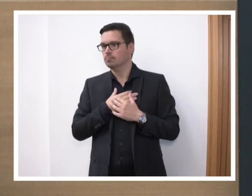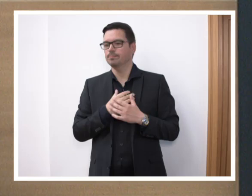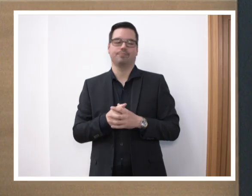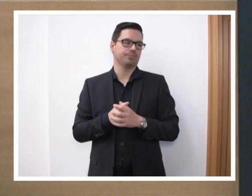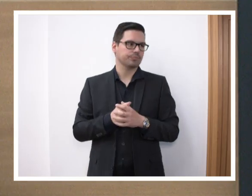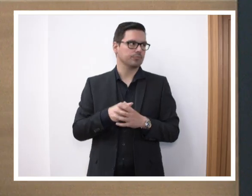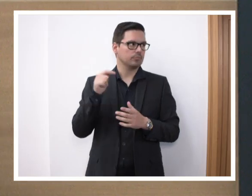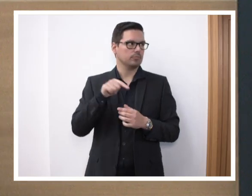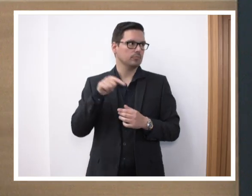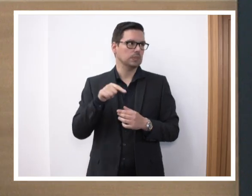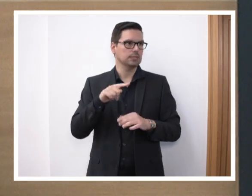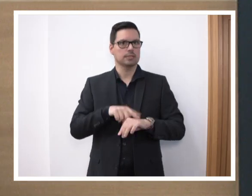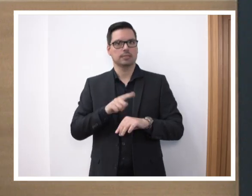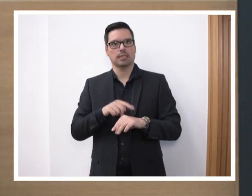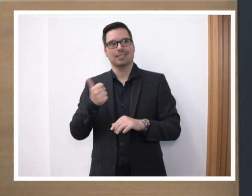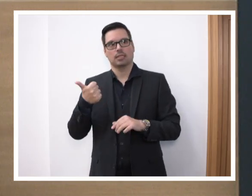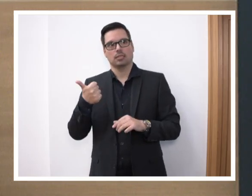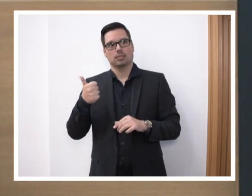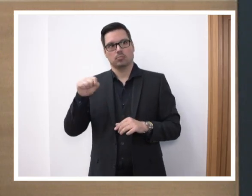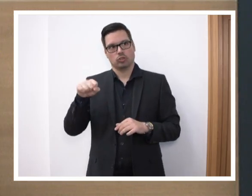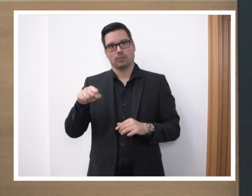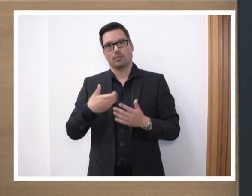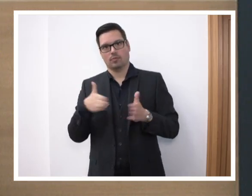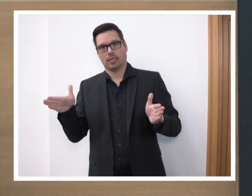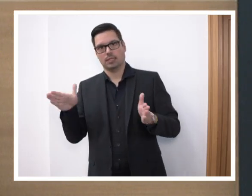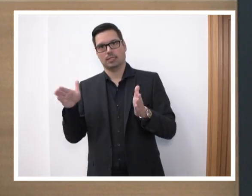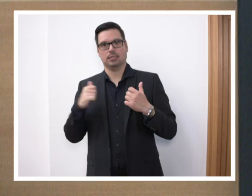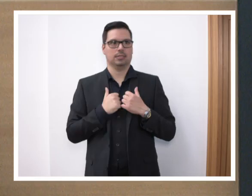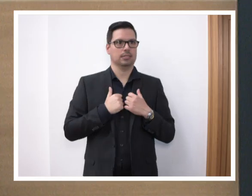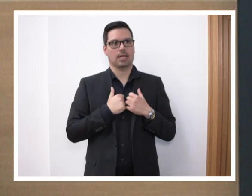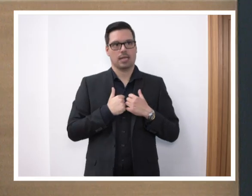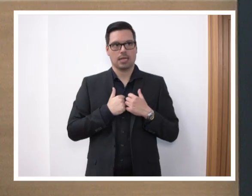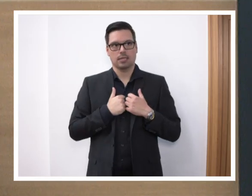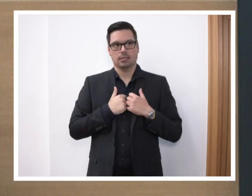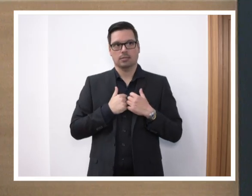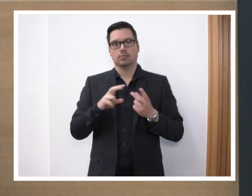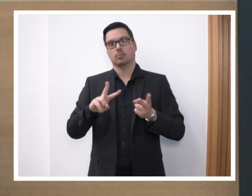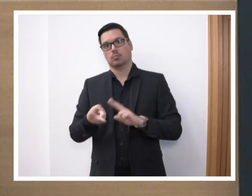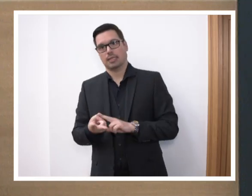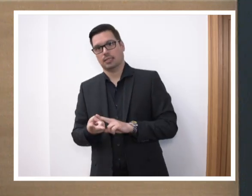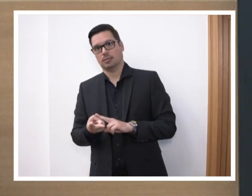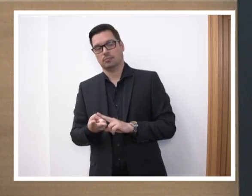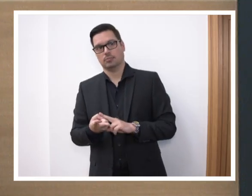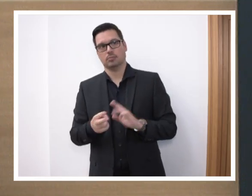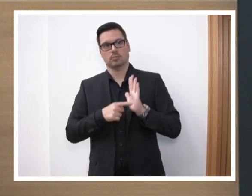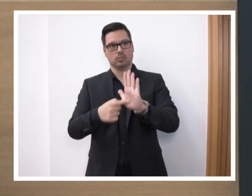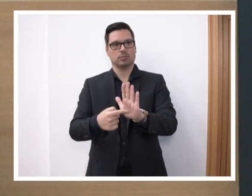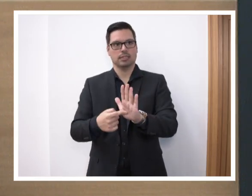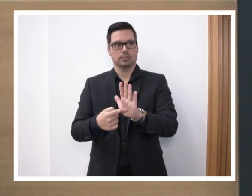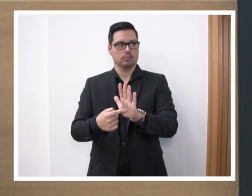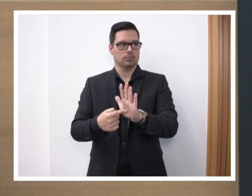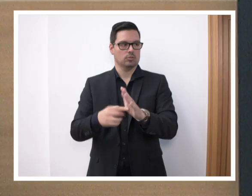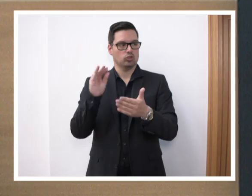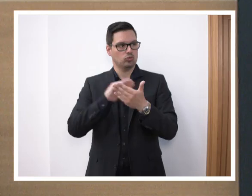Diese Bewährungszeit bietet also zum einen die Möglichkeit für freie Träger, sich als zuverlässig zu erweisen. Und zum anderen zeigt es, dass die